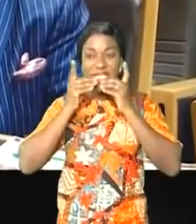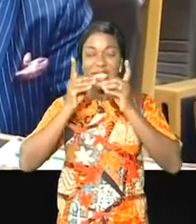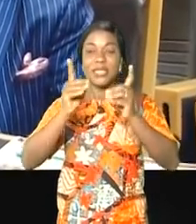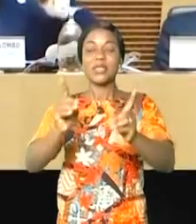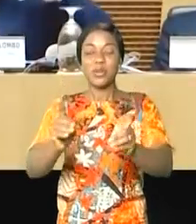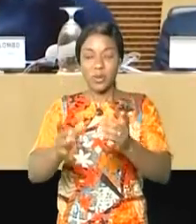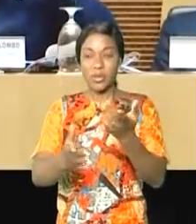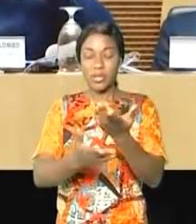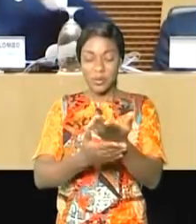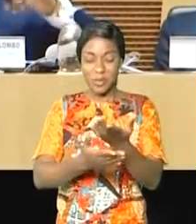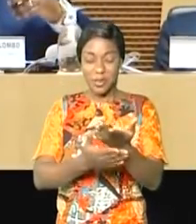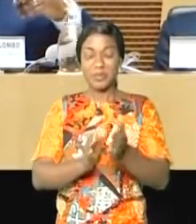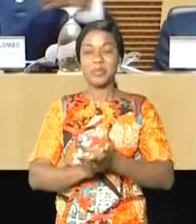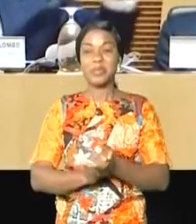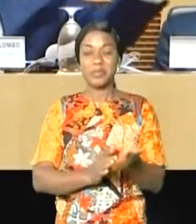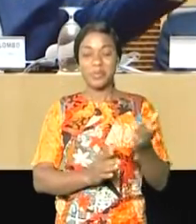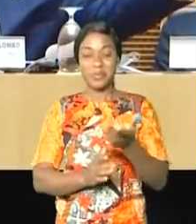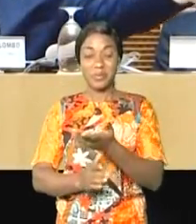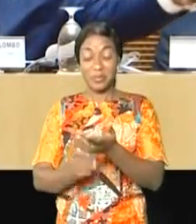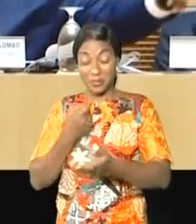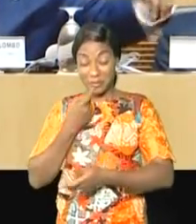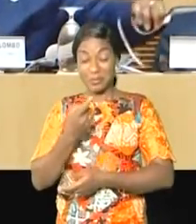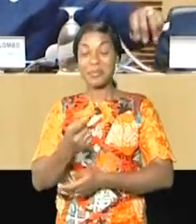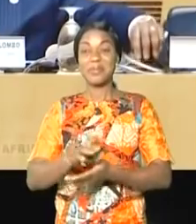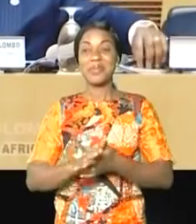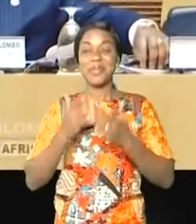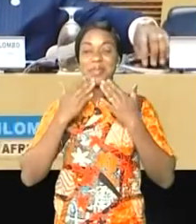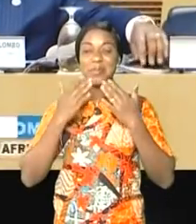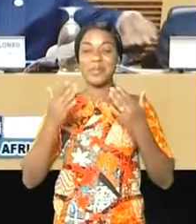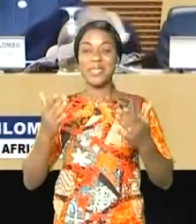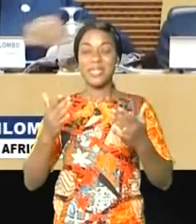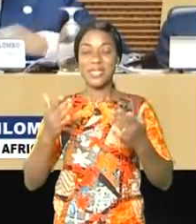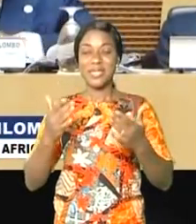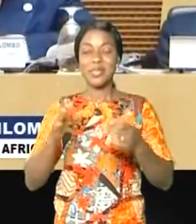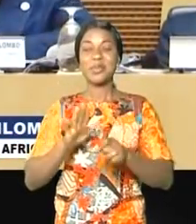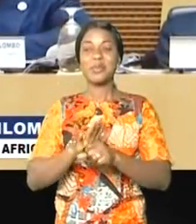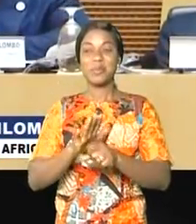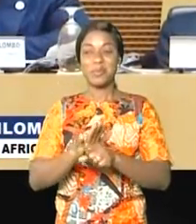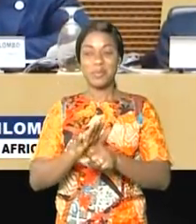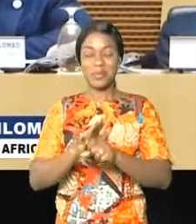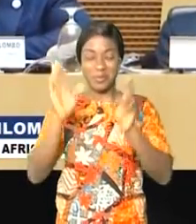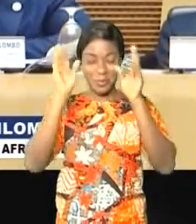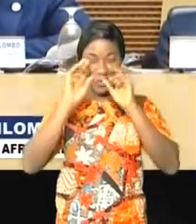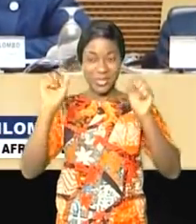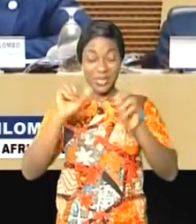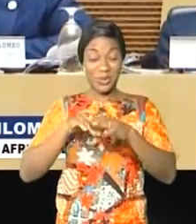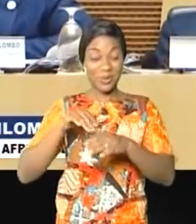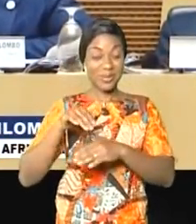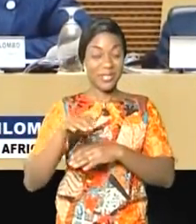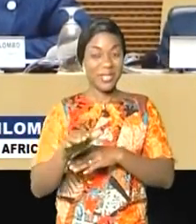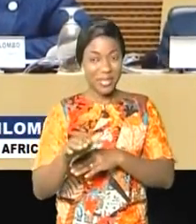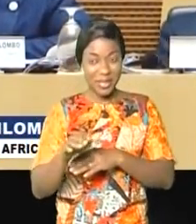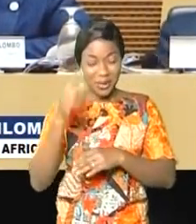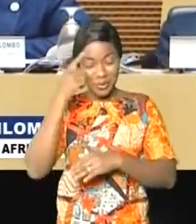des mandats. Merci beaucoup, monsieur le président Cyril Matamela. Ramaphosa